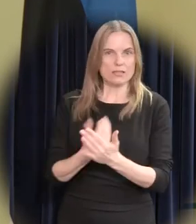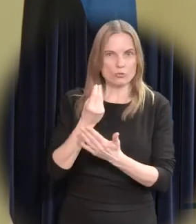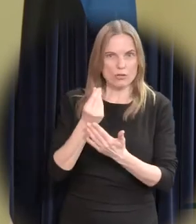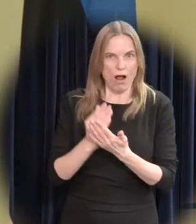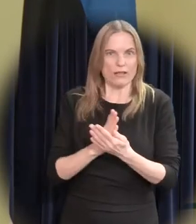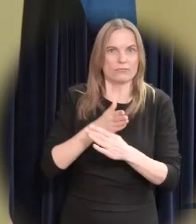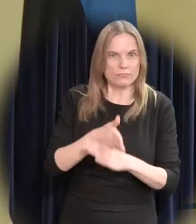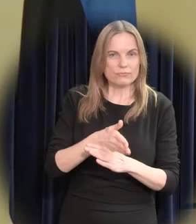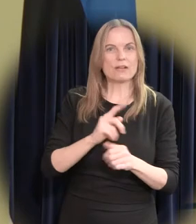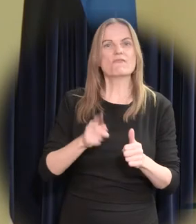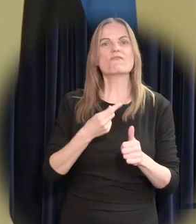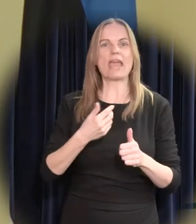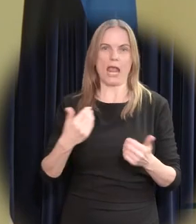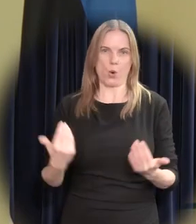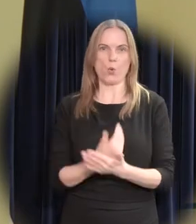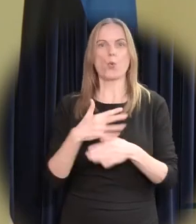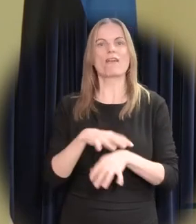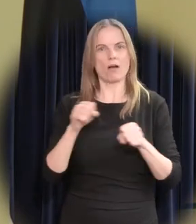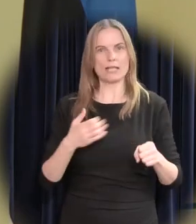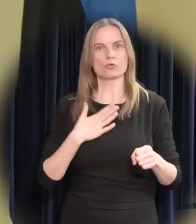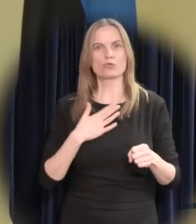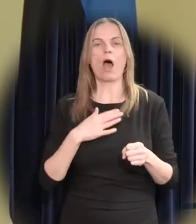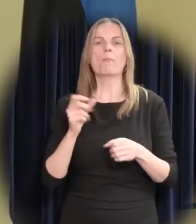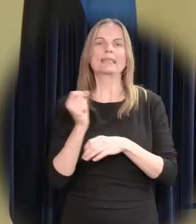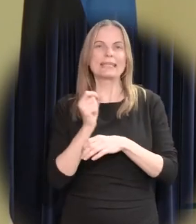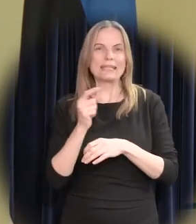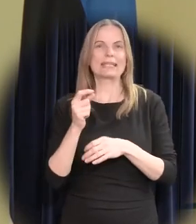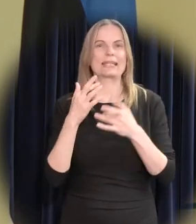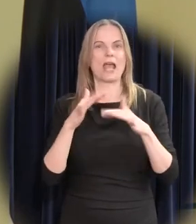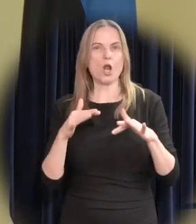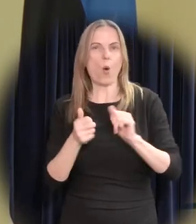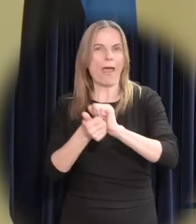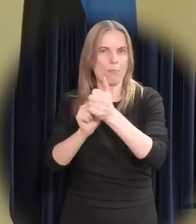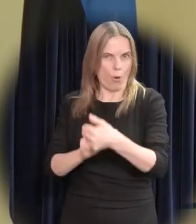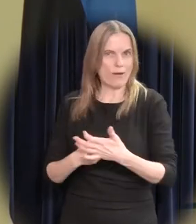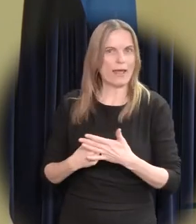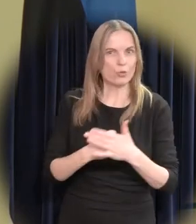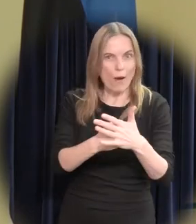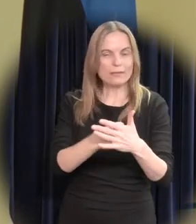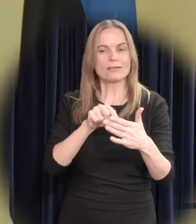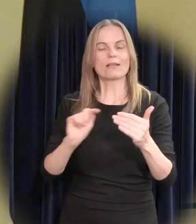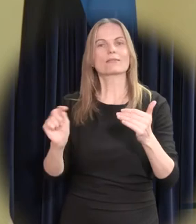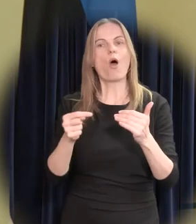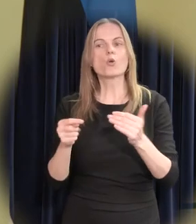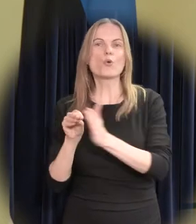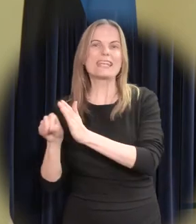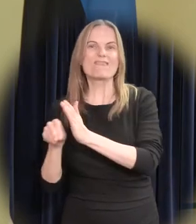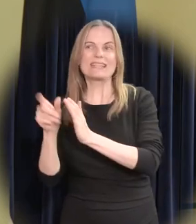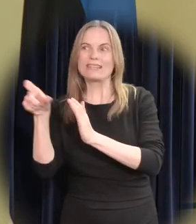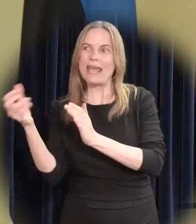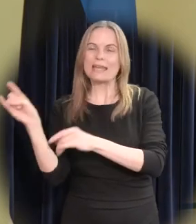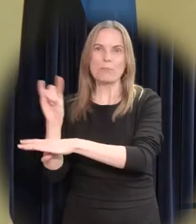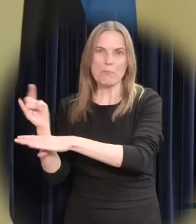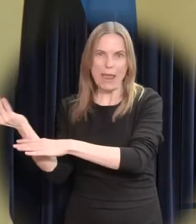jõuliselt toetada digi- ja roepööret ning see läbi muuta Eesti investeerijaili atraktiivsemaks maaks, siis kokkuvõttes,